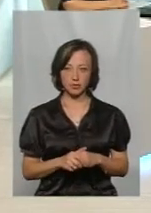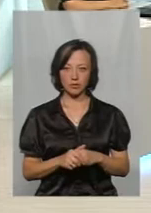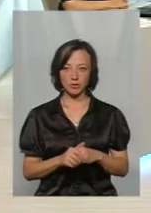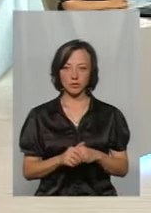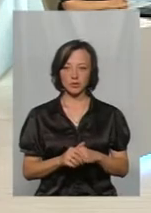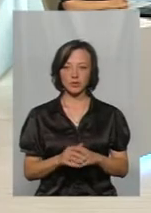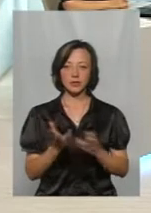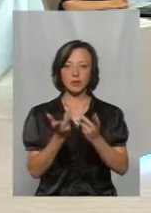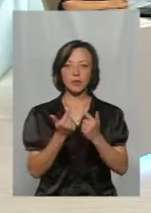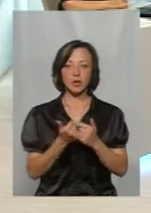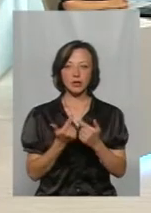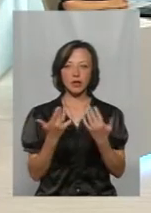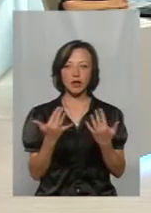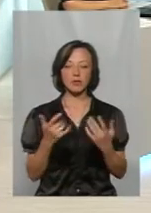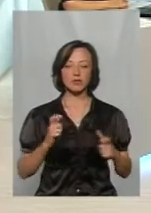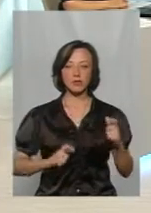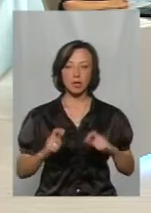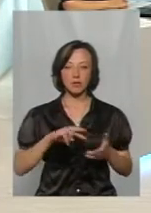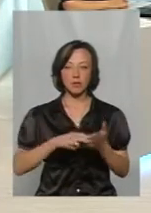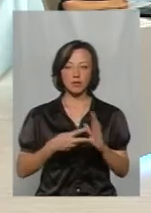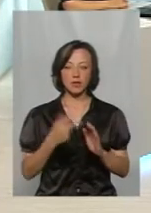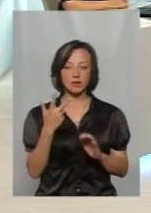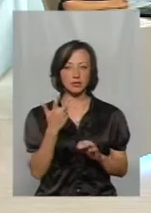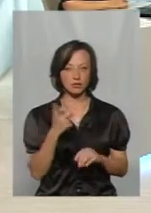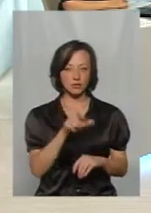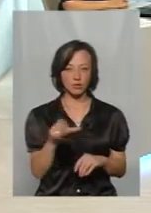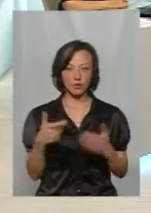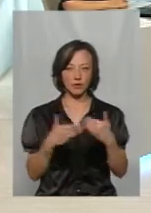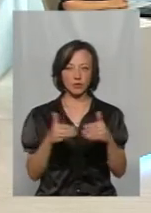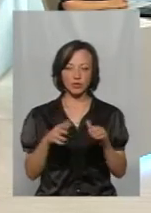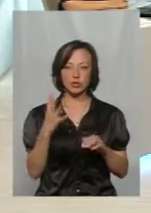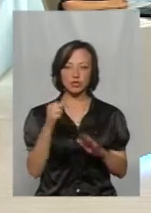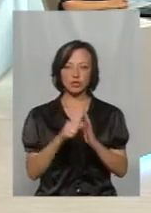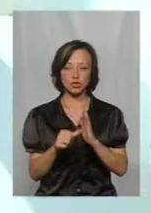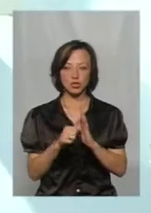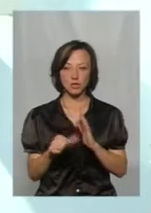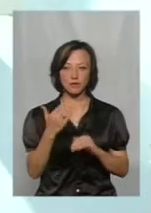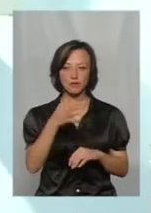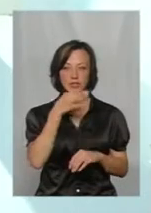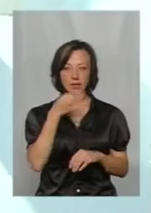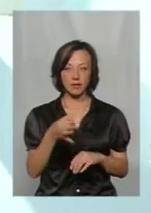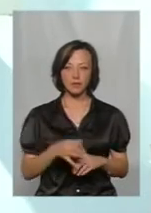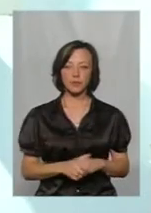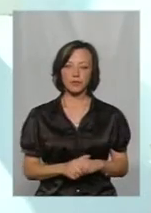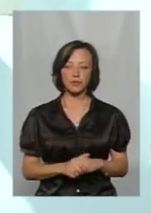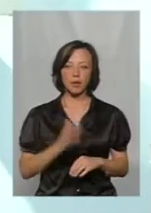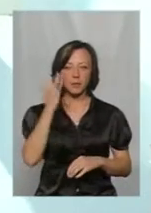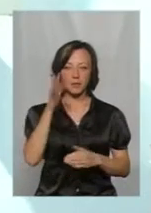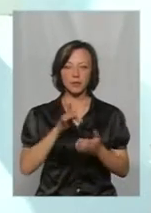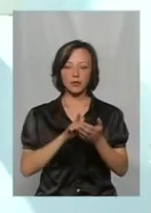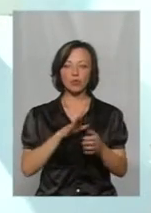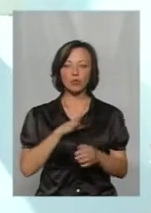по кількості набраних слухачів. Ми планували 300 чоловік, випустили 460, як ви сказали. Метою було